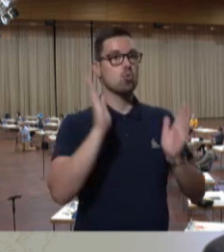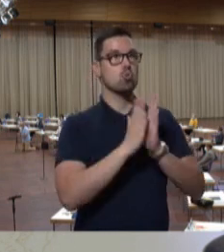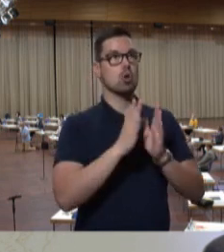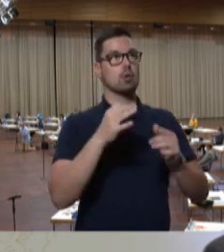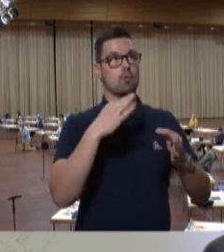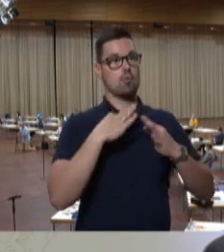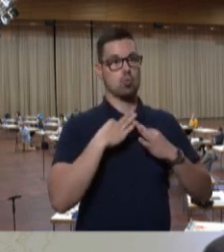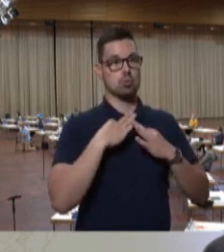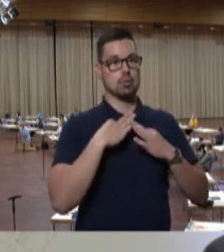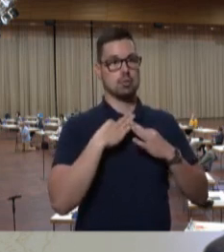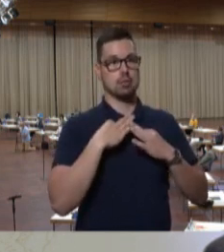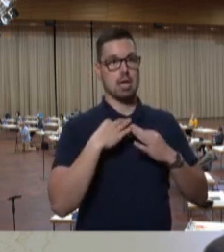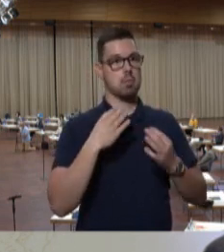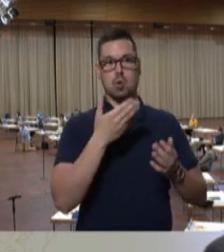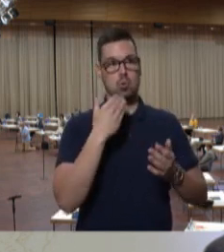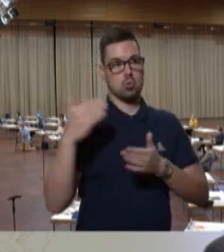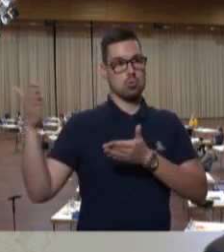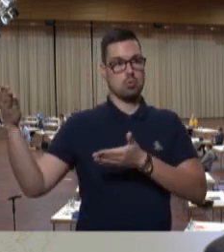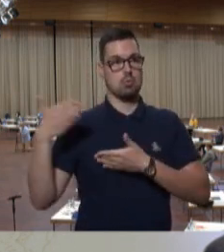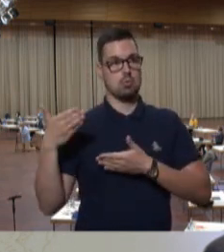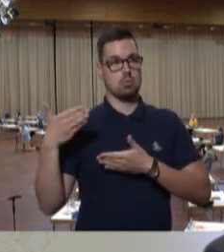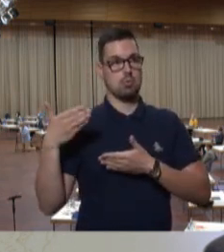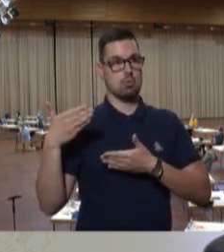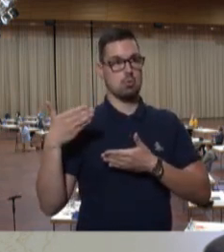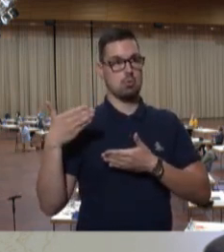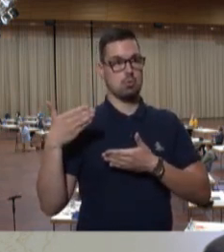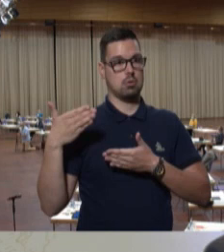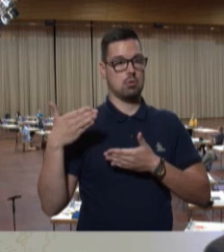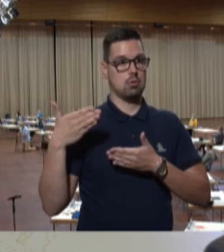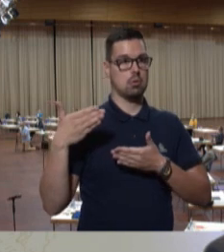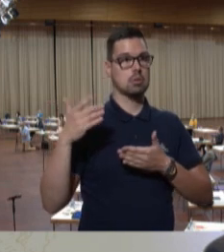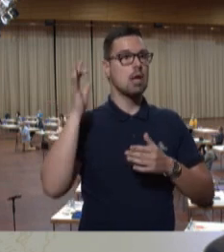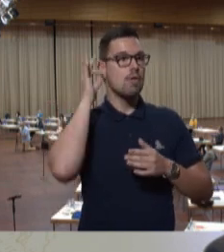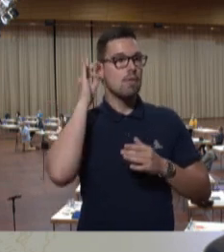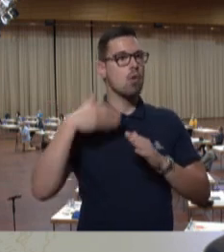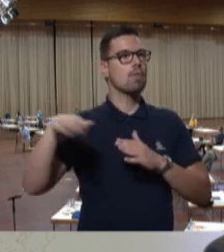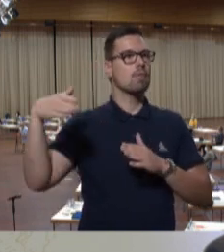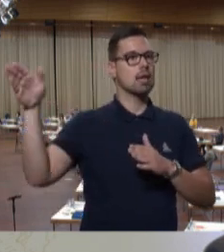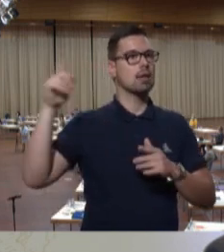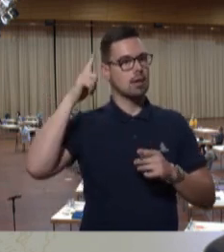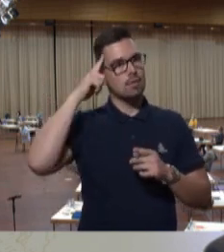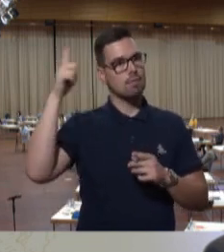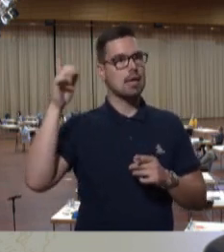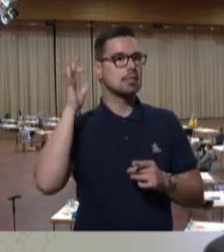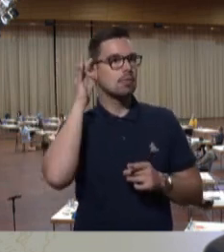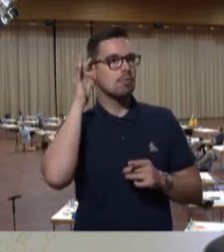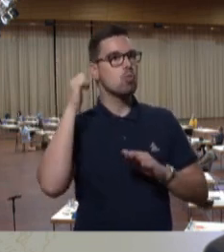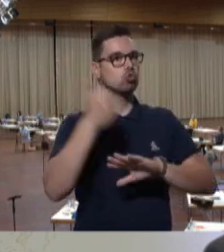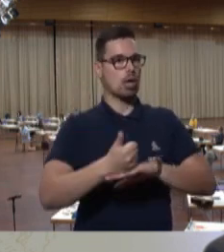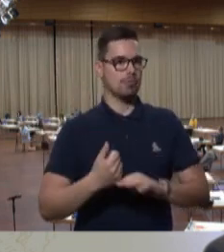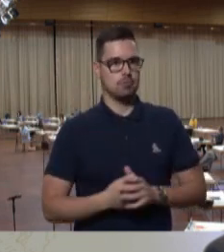er selbst jedoch nahm keine Sicht. Dazu war er zu, äh, schau mal an, erhielt die Frau sich ferne, denn er wusste, die Frauen herrschen gerne.